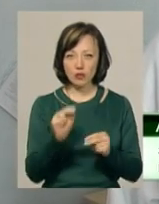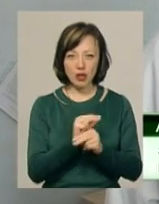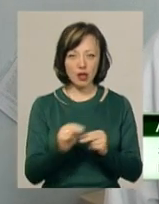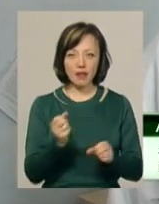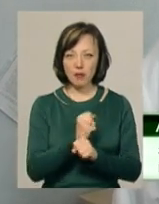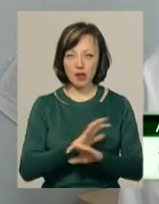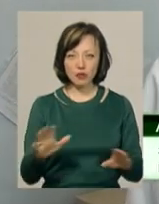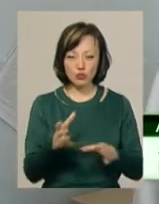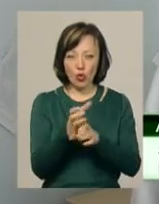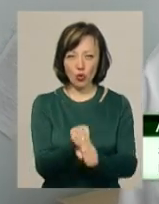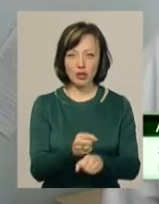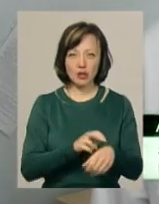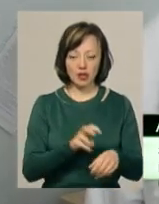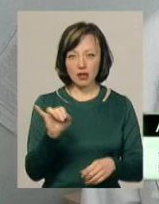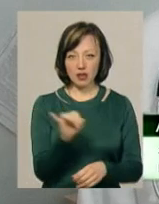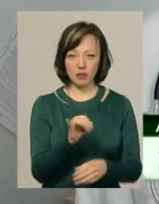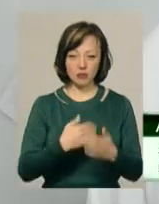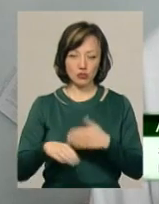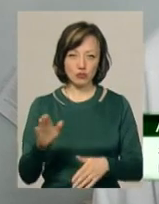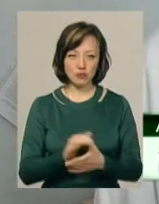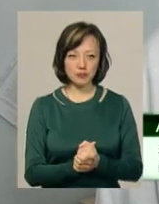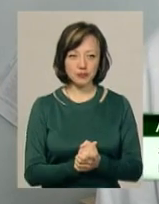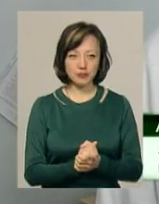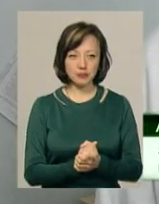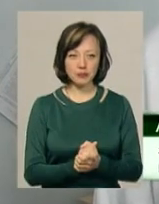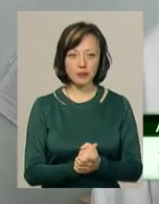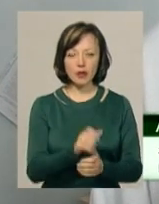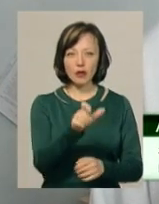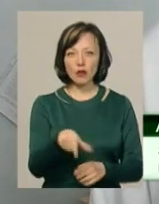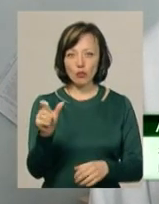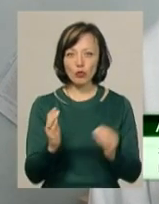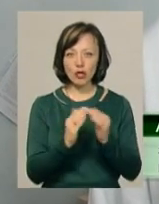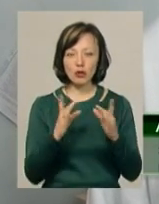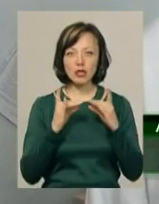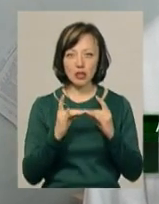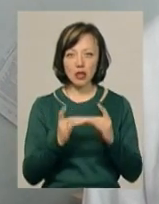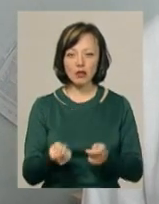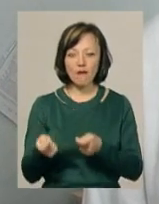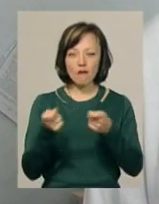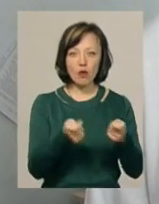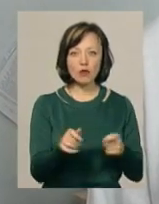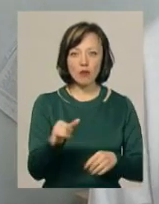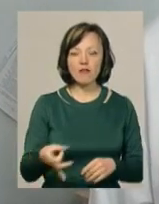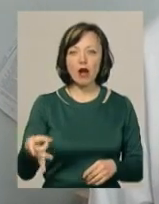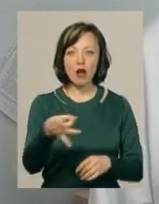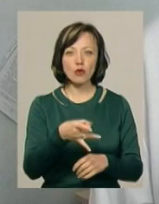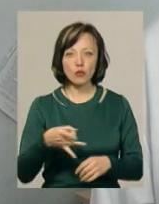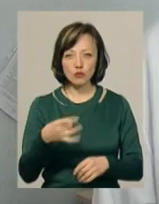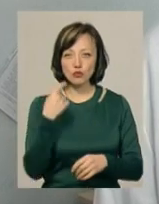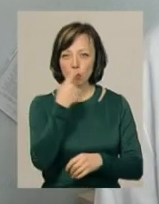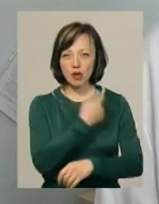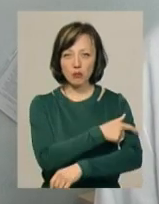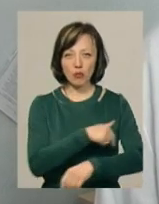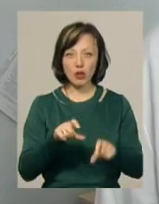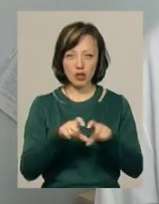ставку лікару і лікар пішов. Підопічні будинку-інтернату возимо в районну стомат